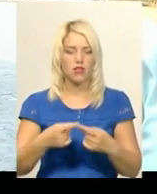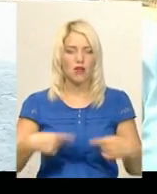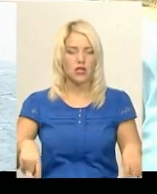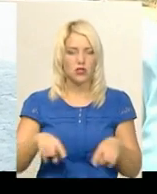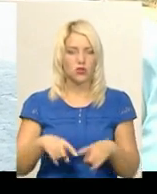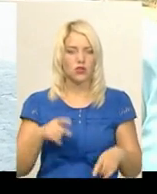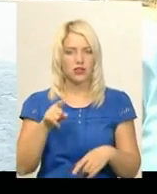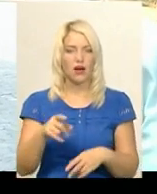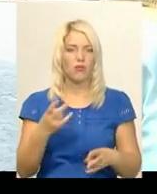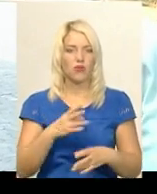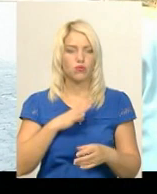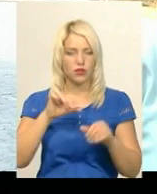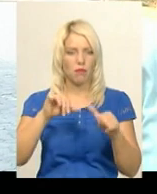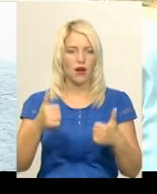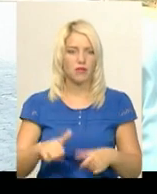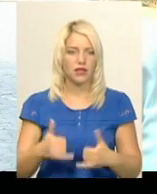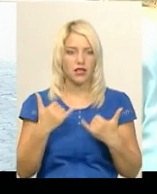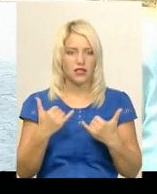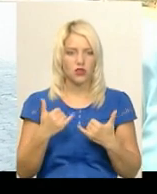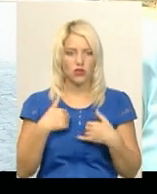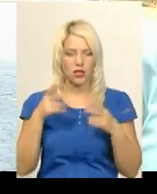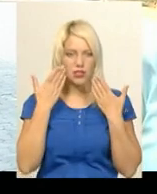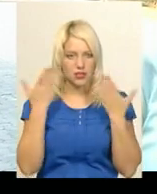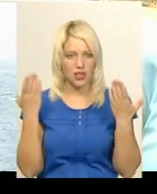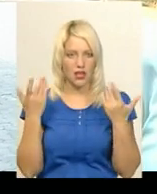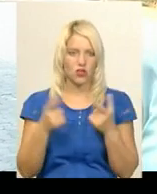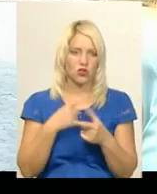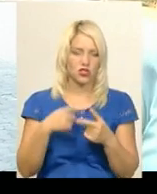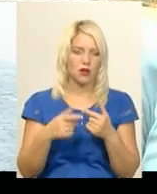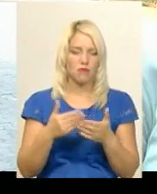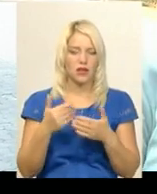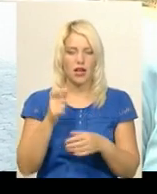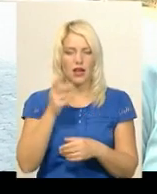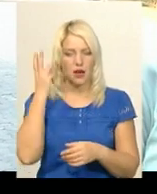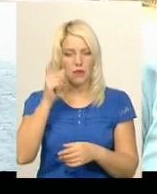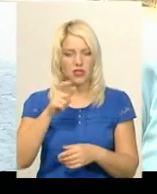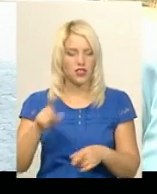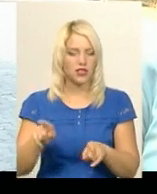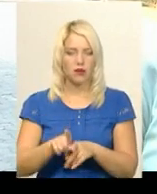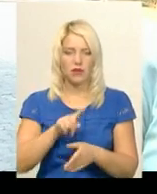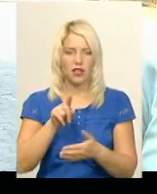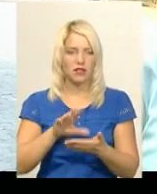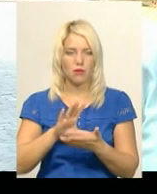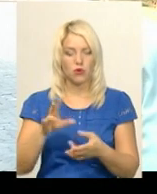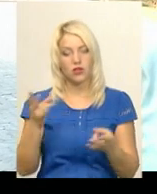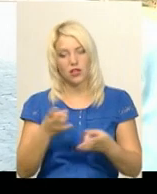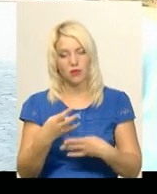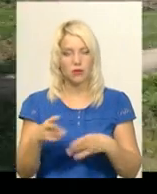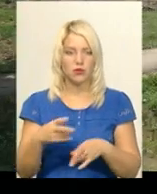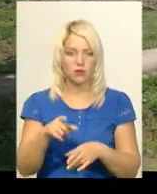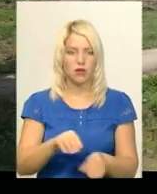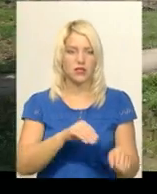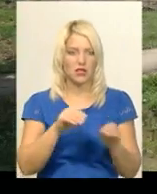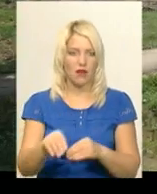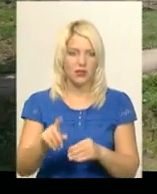має бути пам'ятник. На сьогодні, я не знаю, перед хмельничанами не ставилося таке питання доцільності розміщення пам